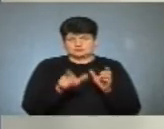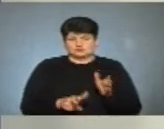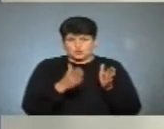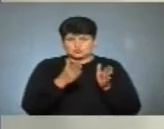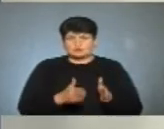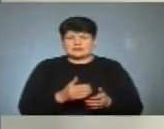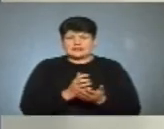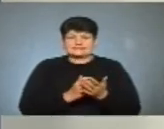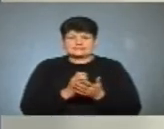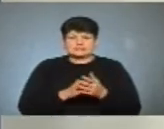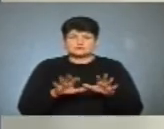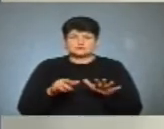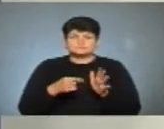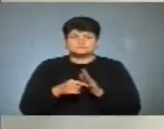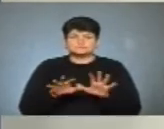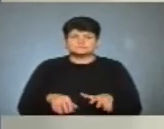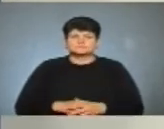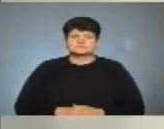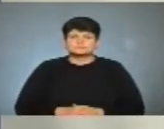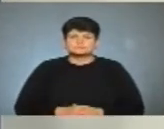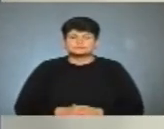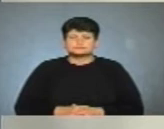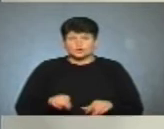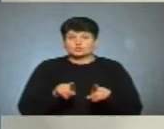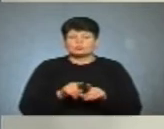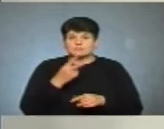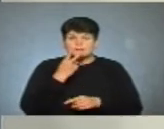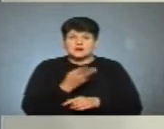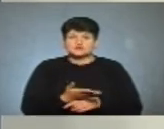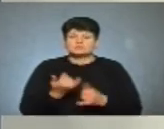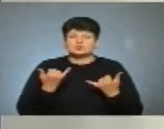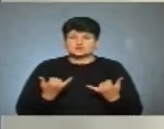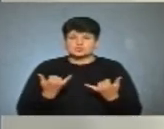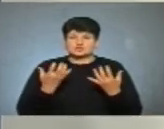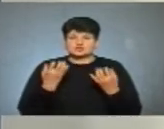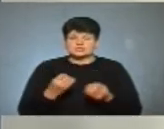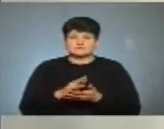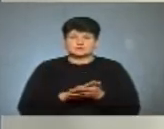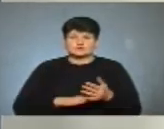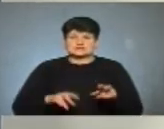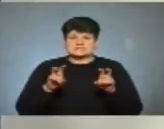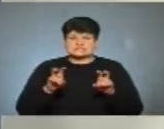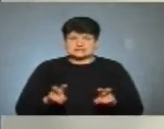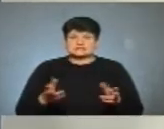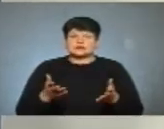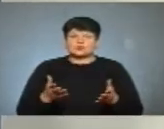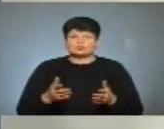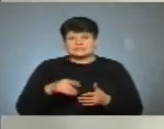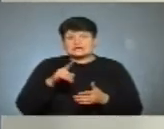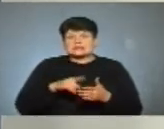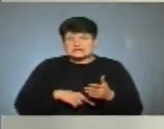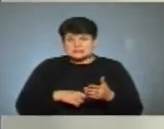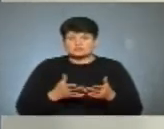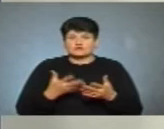кандидатом на посаду міського голови. Тобто, тому ми бачимо, що сьогодні ще відбувається засідання, на якому, надіємося,